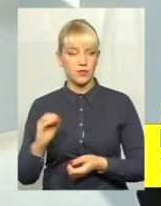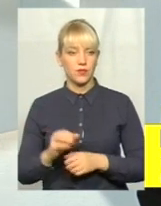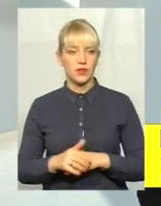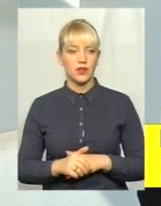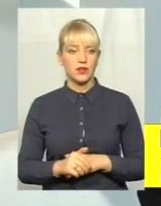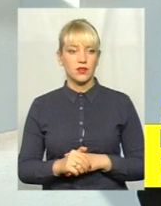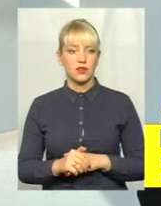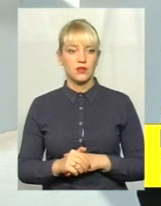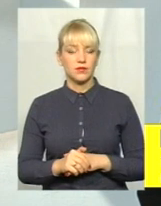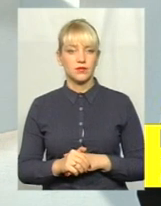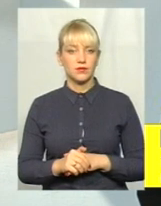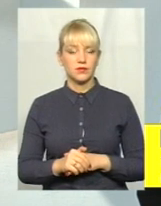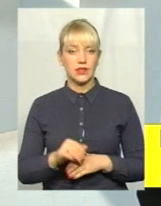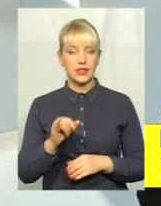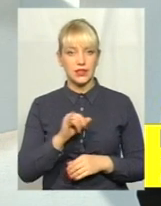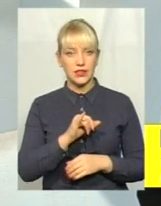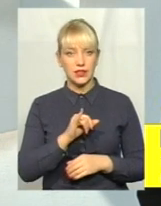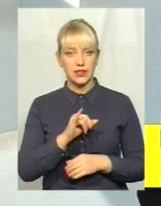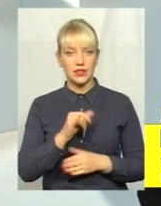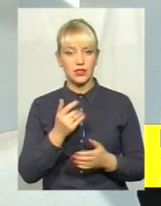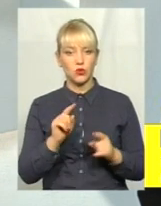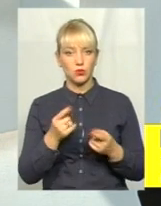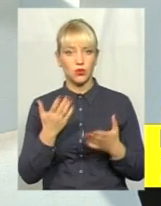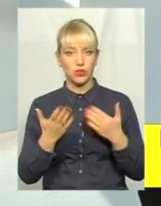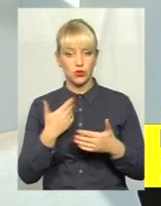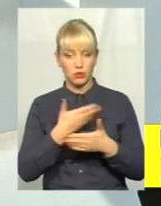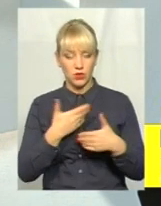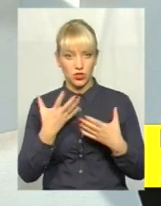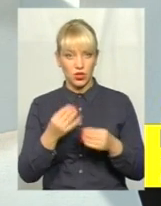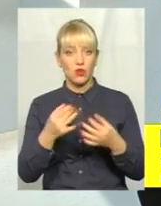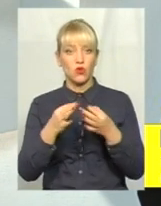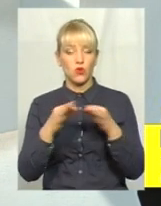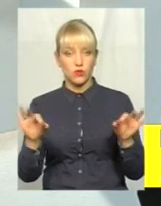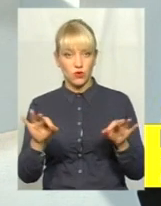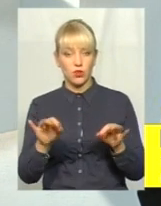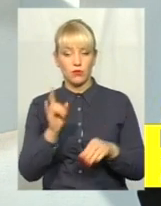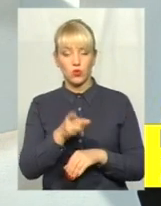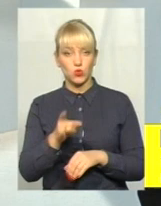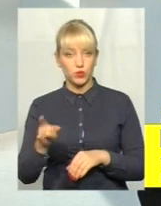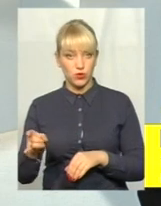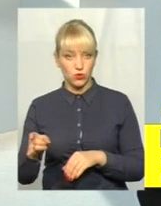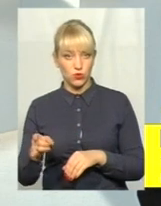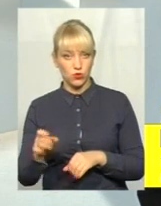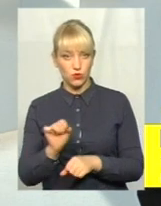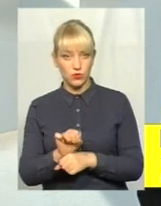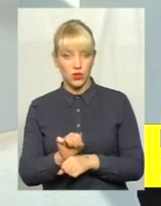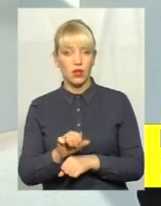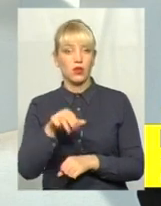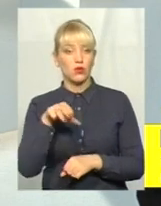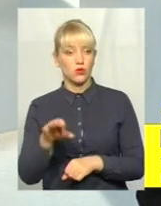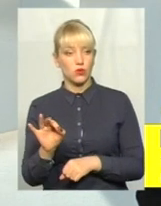сказав. І тому, якщо ми ще там дозволимо зупинку, то